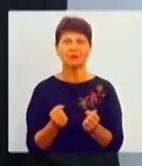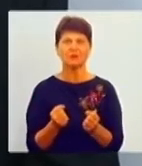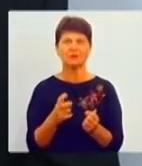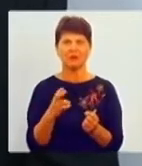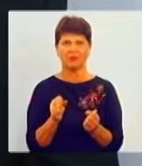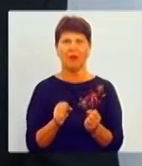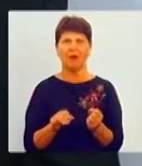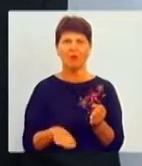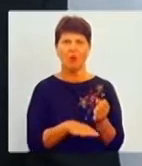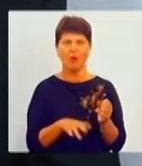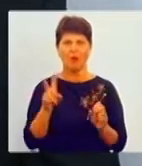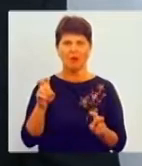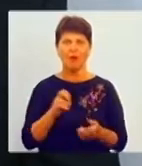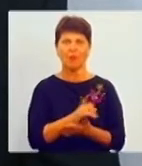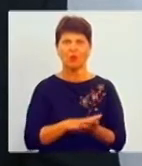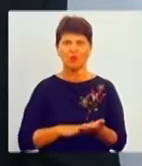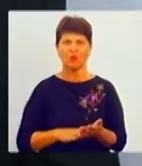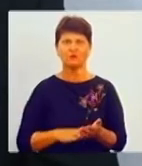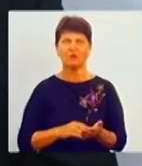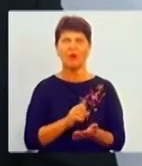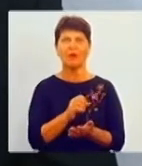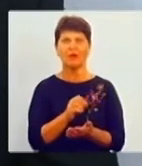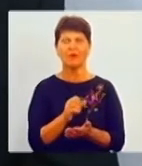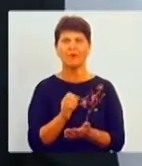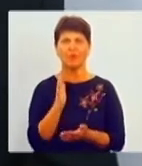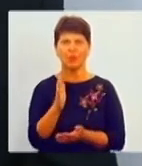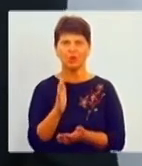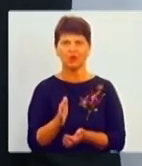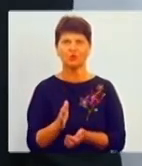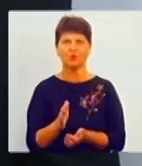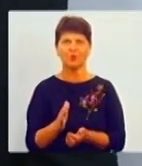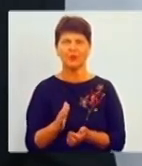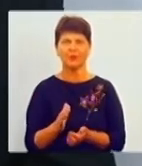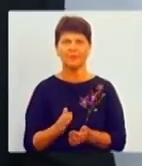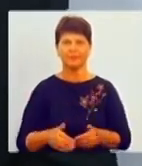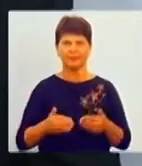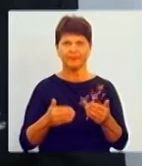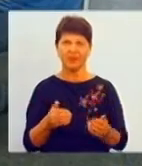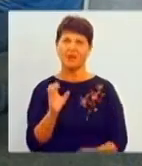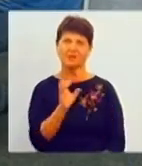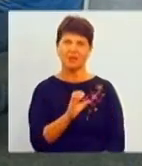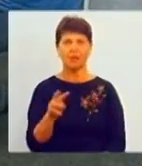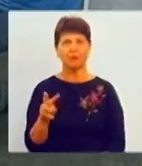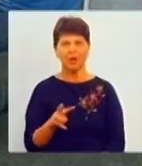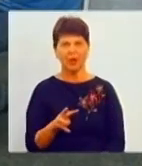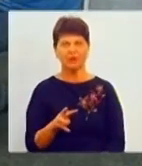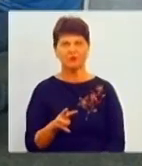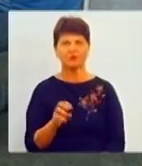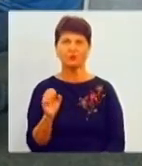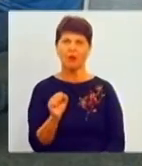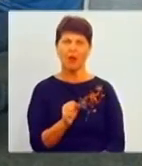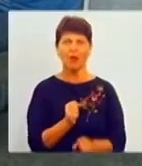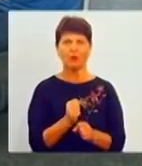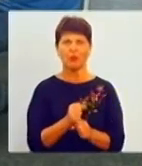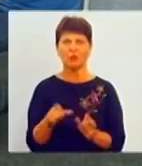і продовжити в подальшому рух вперед. Сергію Михайловичу, робота з